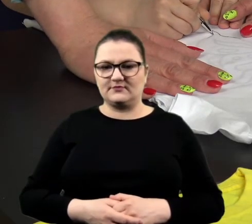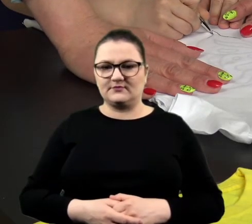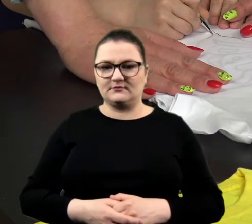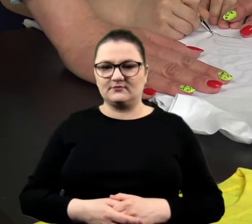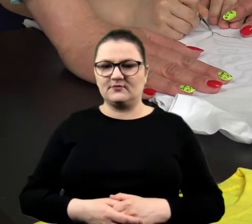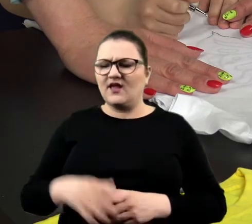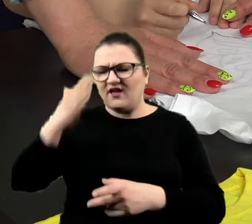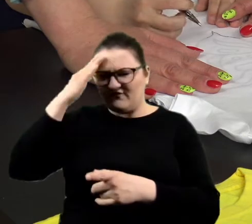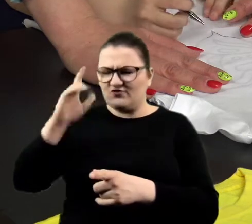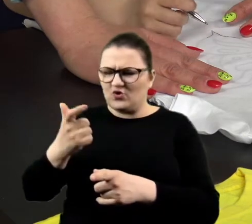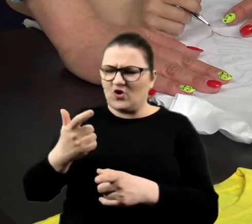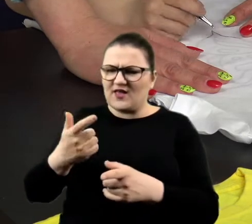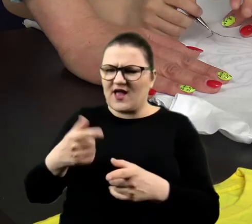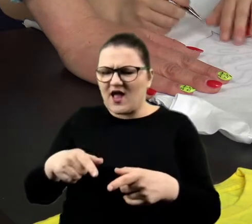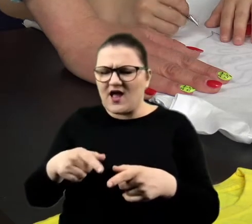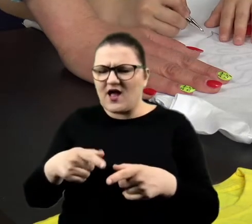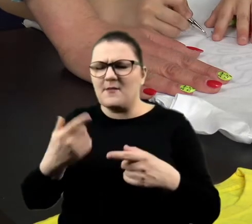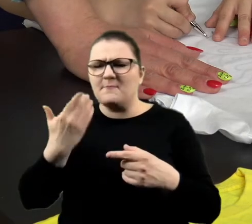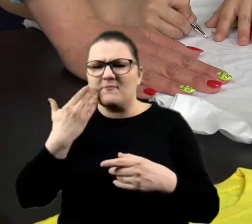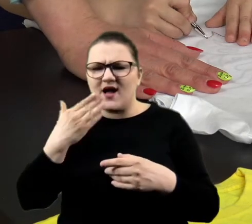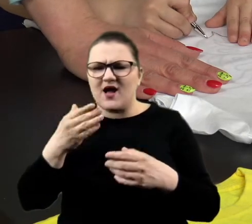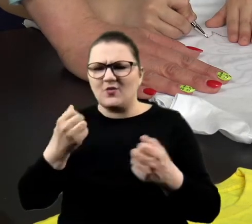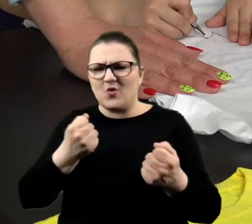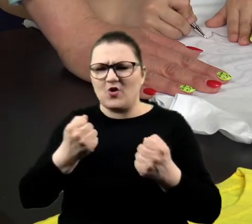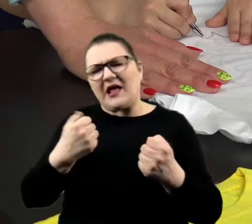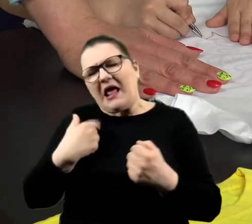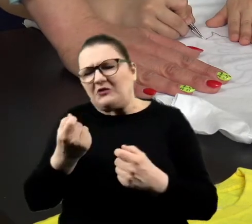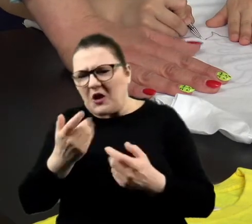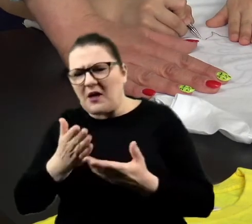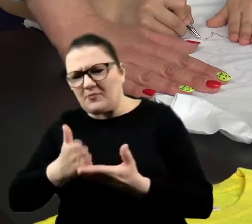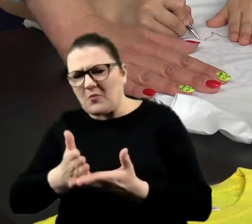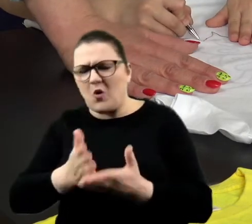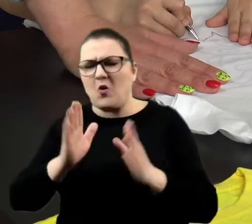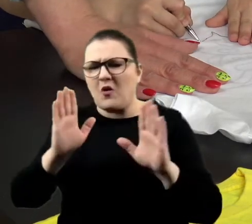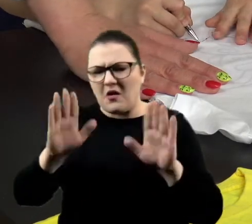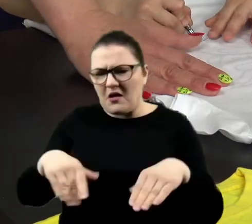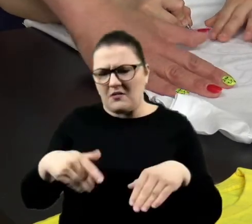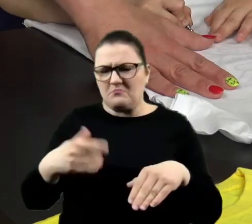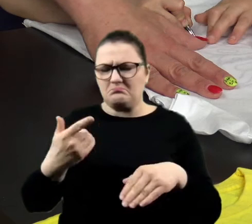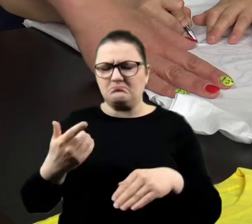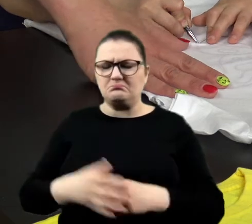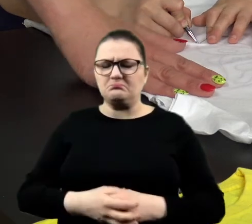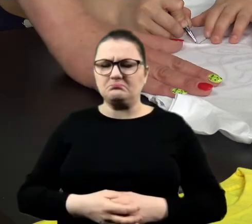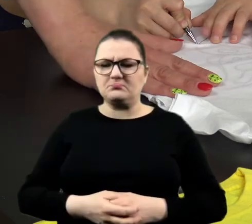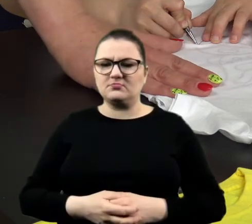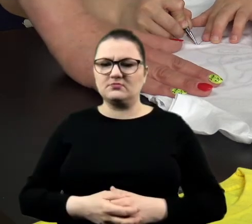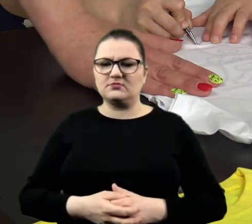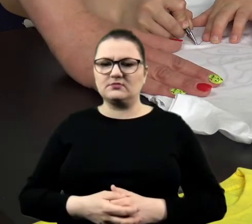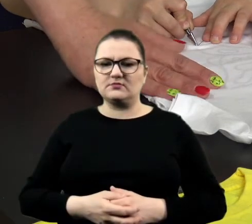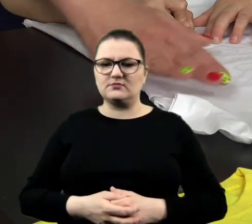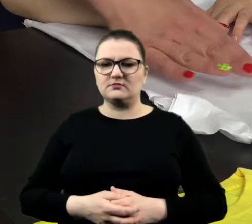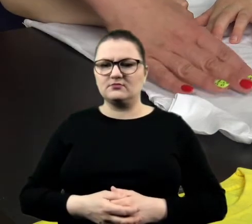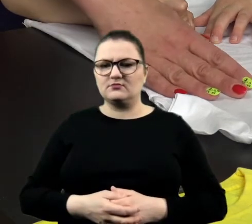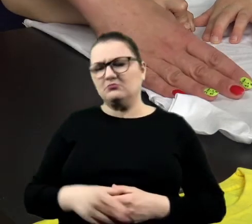Wiesz co, tutaj tak bardzo może ja Ci troszeczkę tu pomogę to poprawić, więc Ty sobie